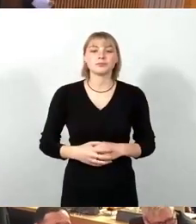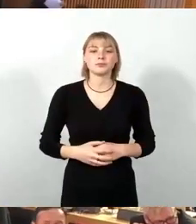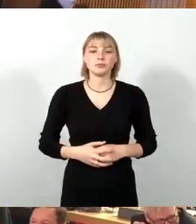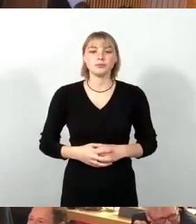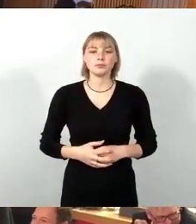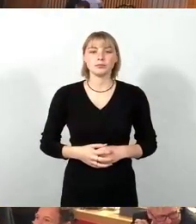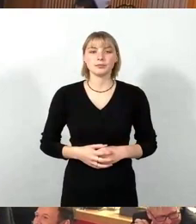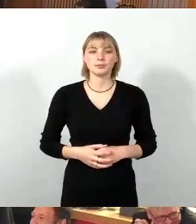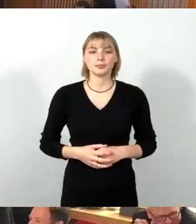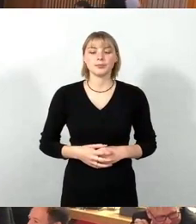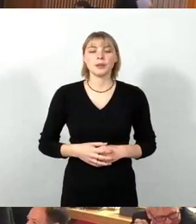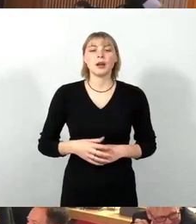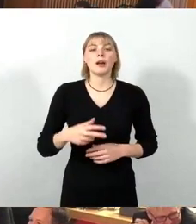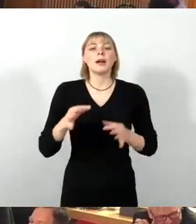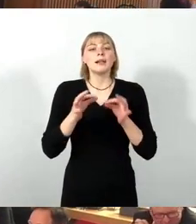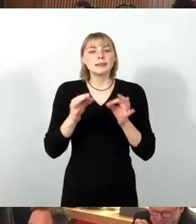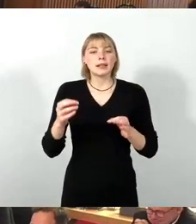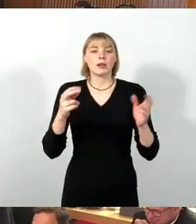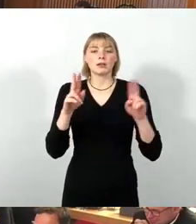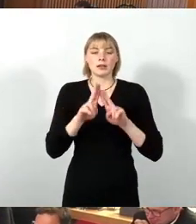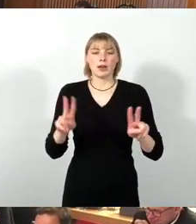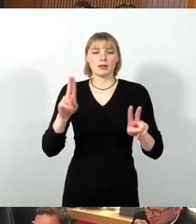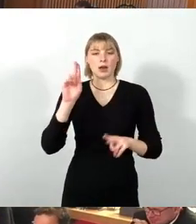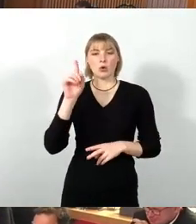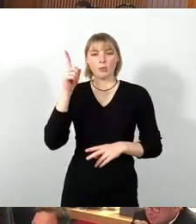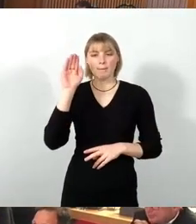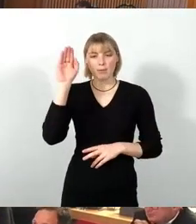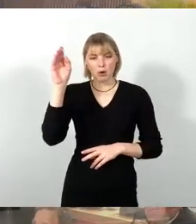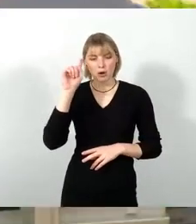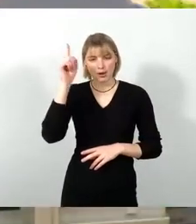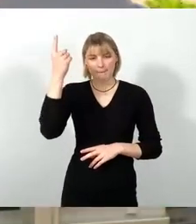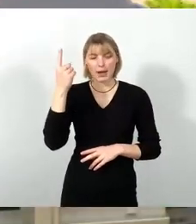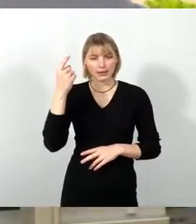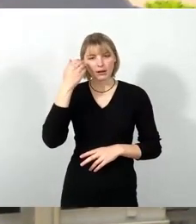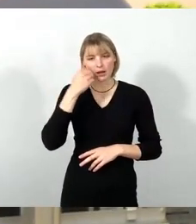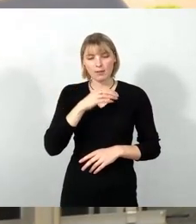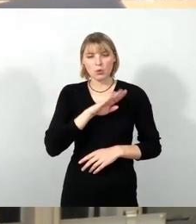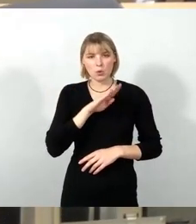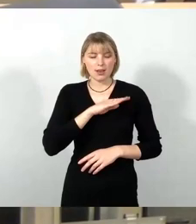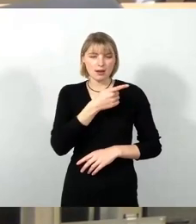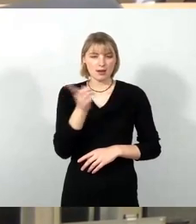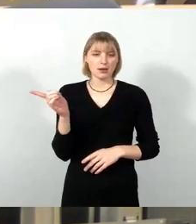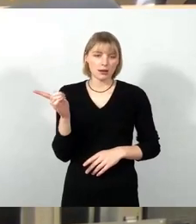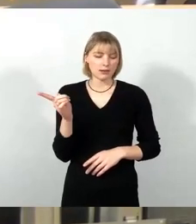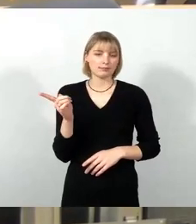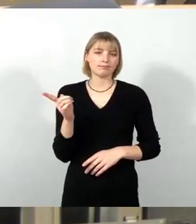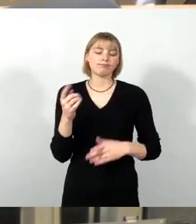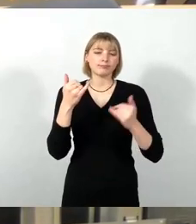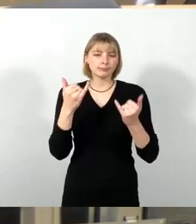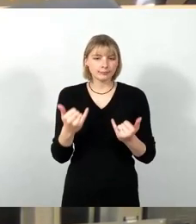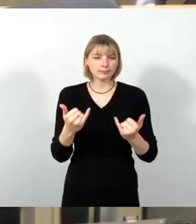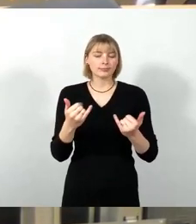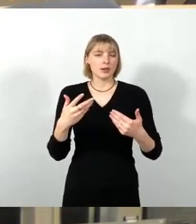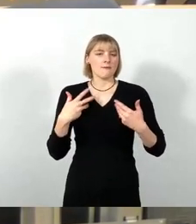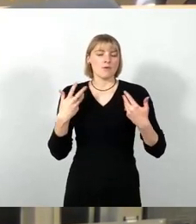Sehr geehrter Herr Obergemeister, sehr geehrte Kolleginnen und Kollegen. Lieber Herr Kollege Böhm, ich freue mich ja, dass wir hier dann mal jetzt eine Debatte vielleicht dann